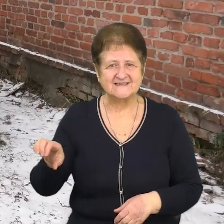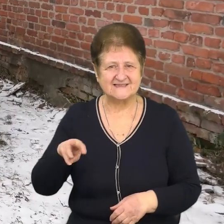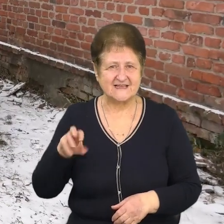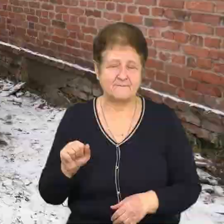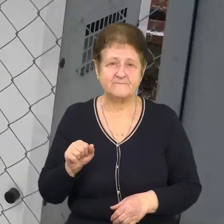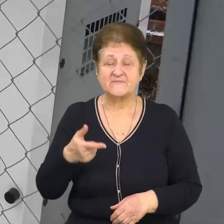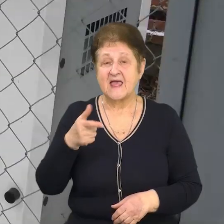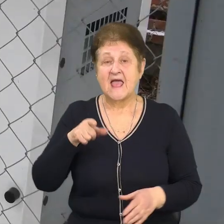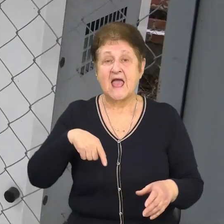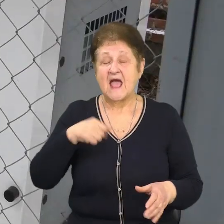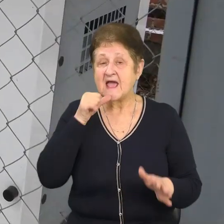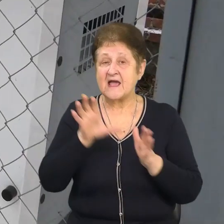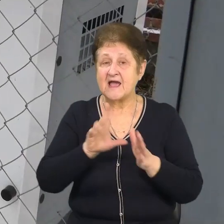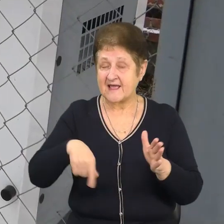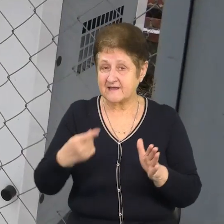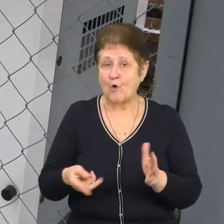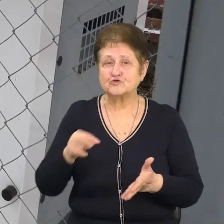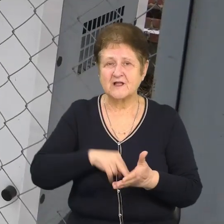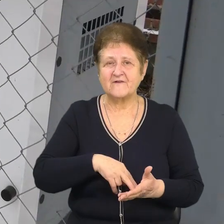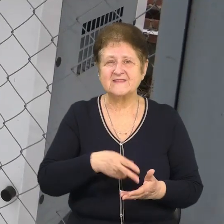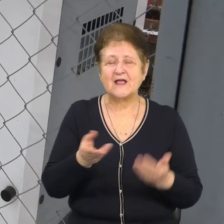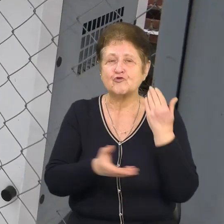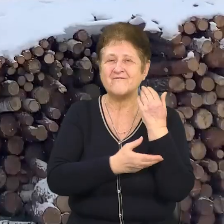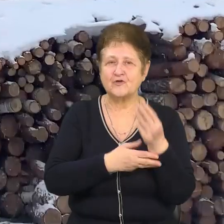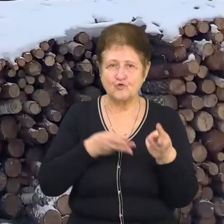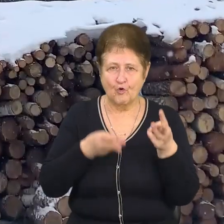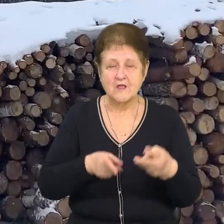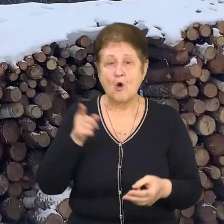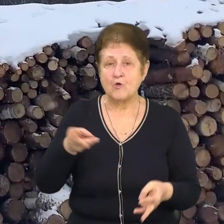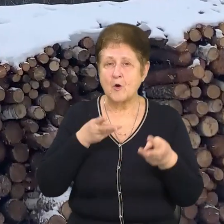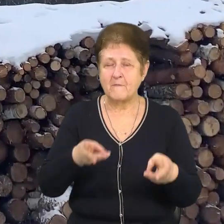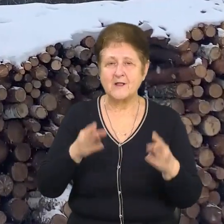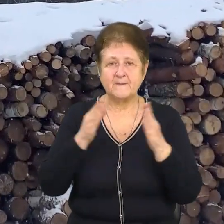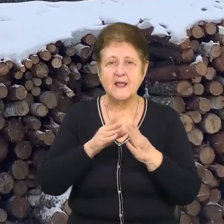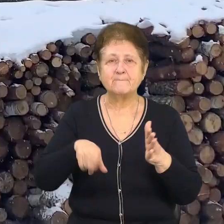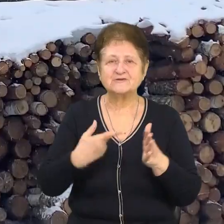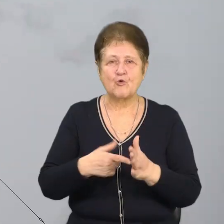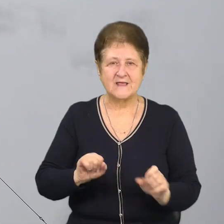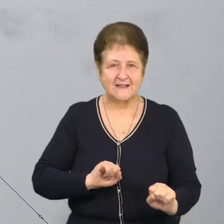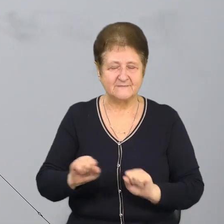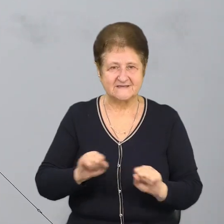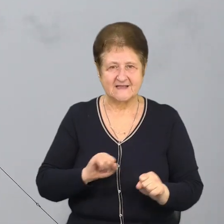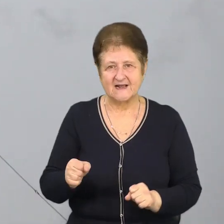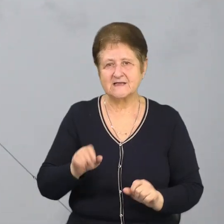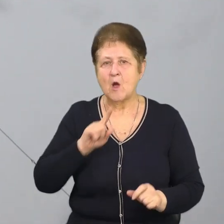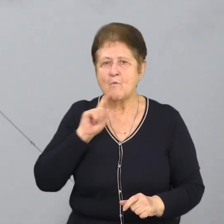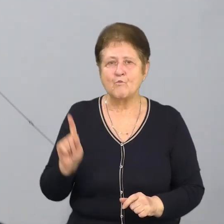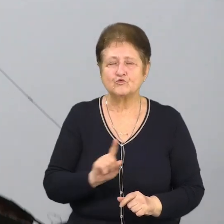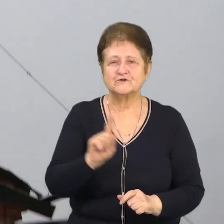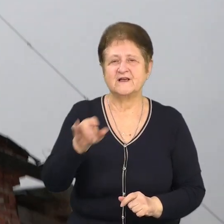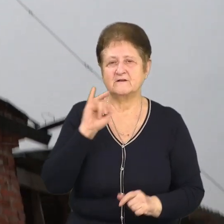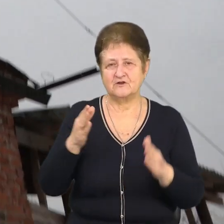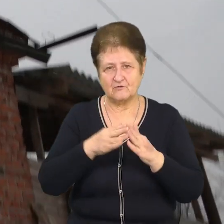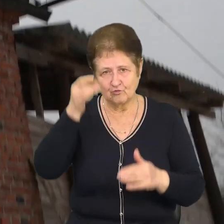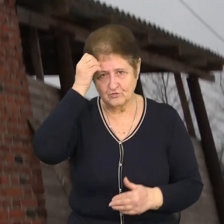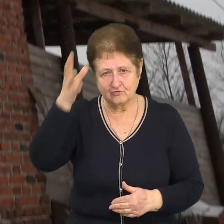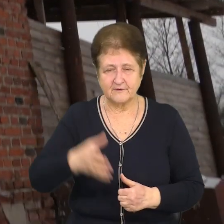Генератори ще раніше встановили і на дров'яну котельню. Вона опалює приміщення міської адміністрації, краєзнавчого музею та будинок культури.